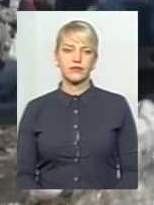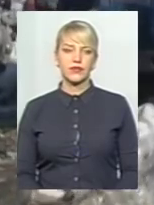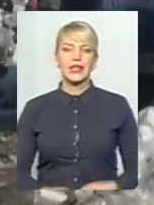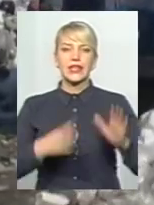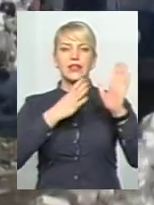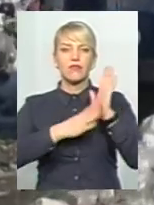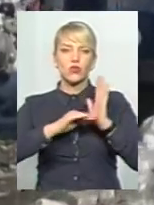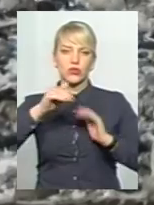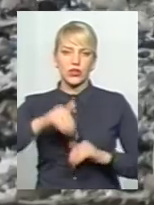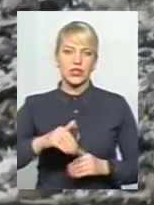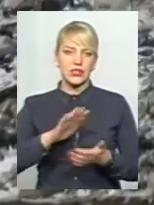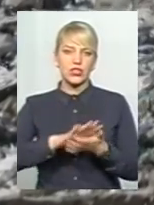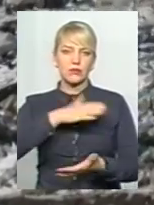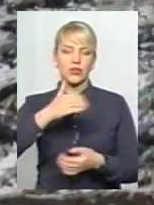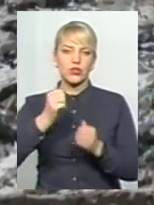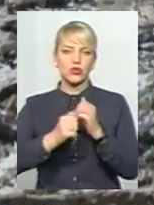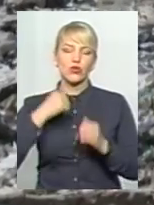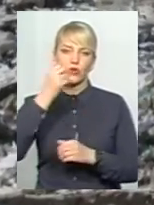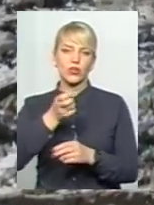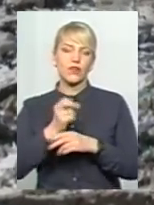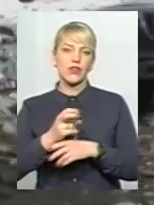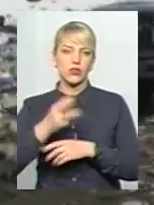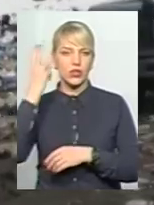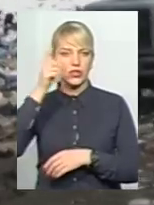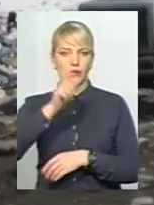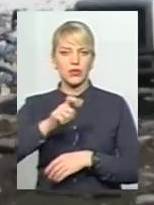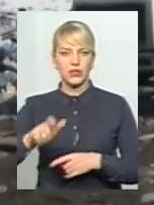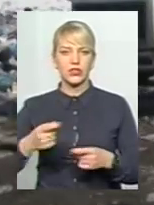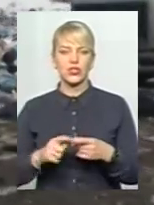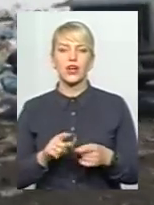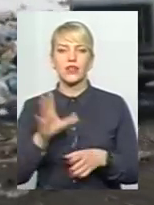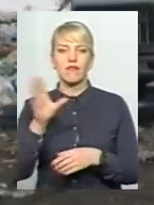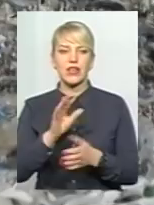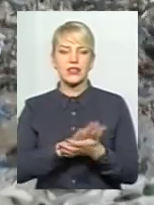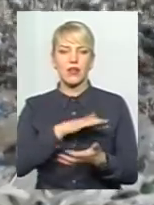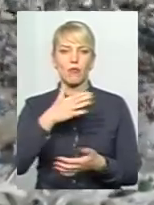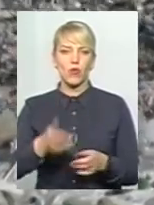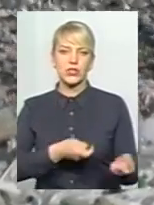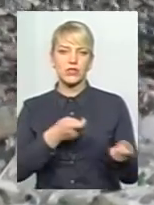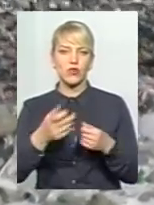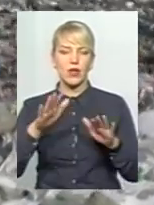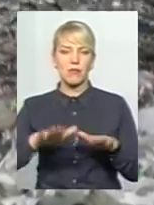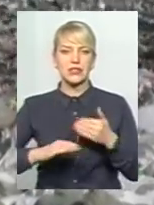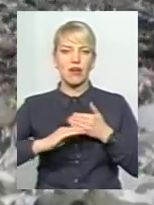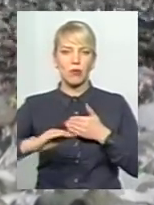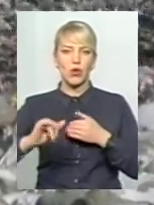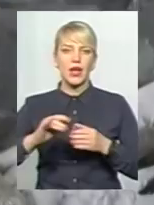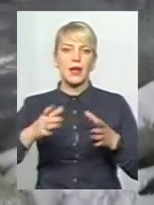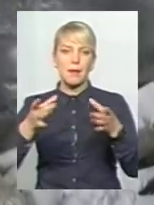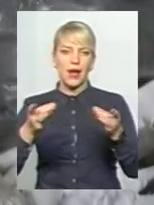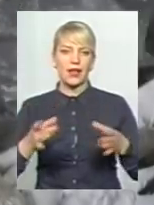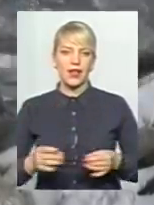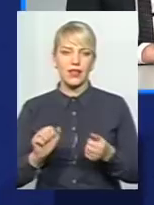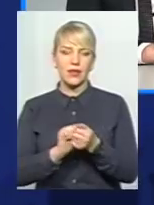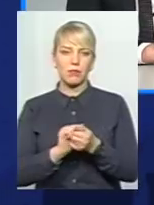90 тисяч тонн сміття щороку викидають жителі Хмельницького. Зараз увесь непотреб звозять на місцевий полігон. І пакети, і пластик,